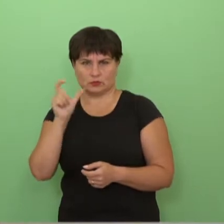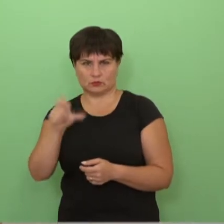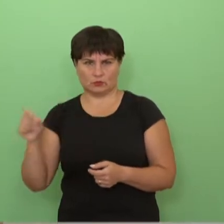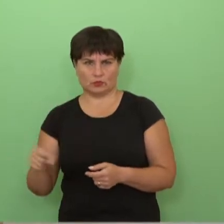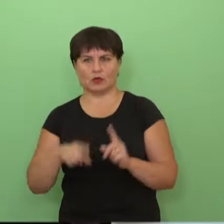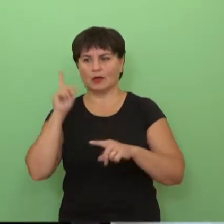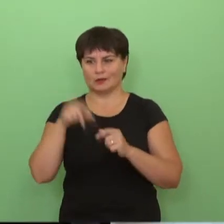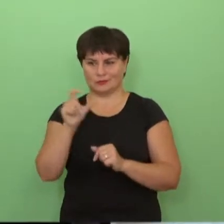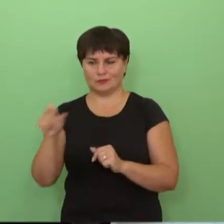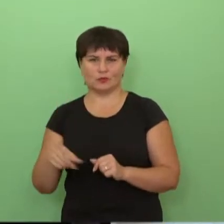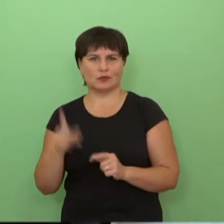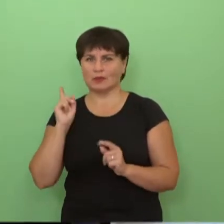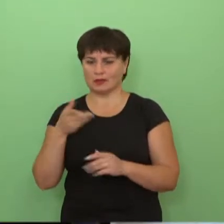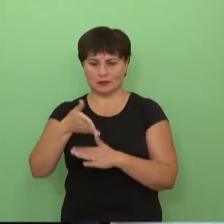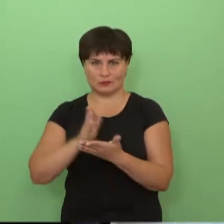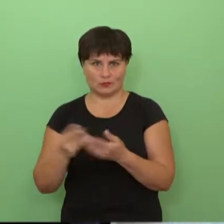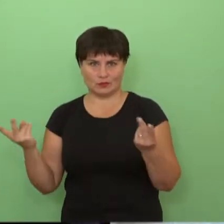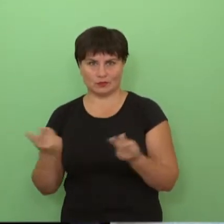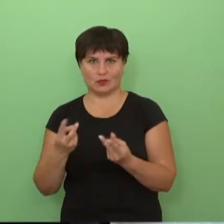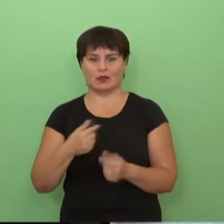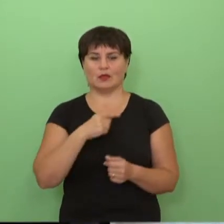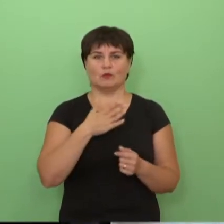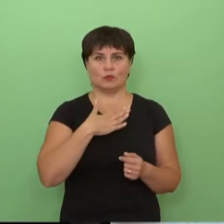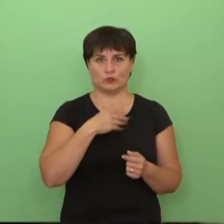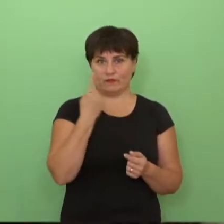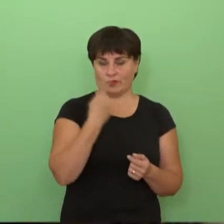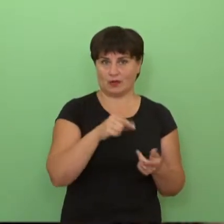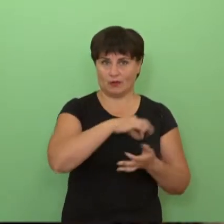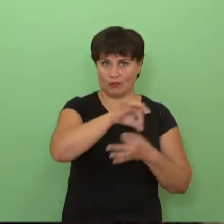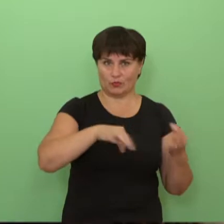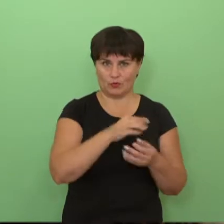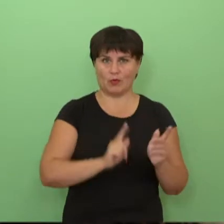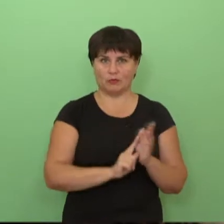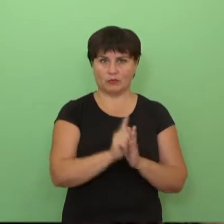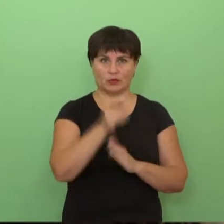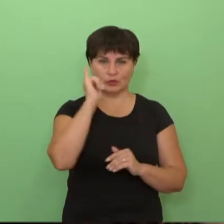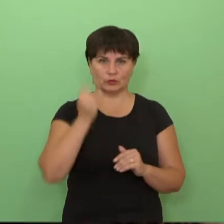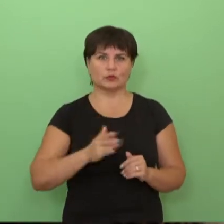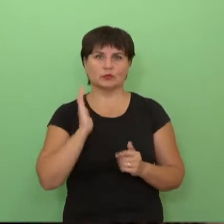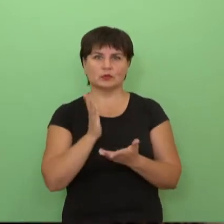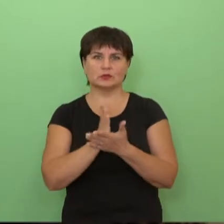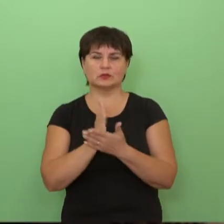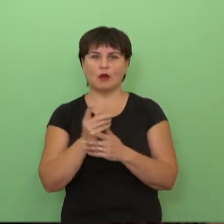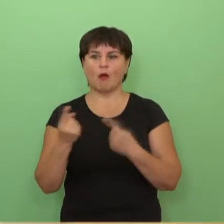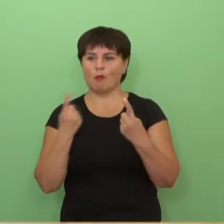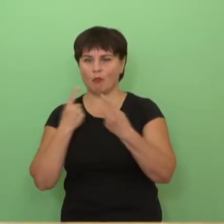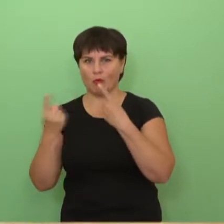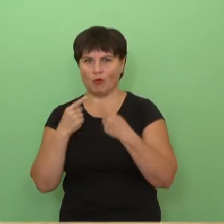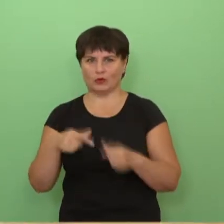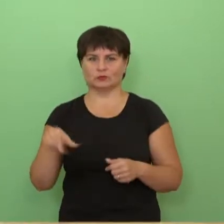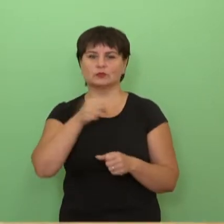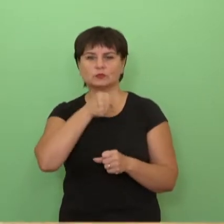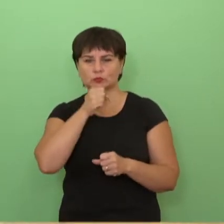šitie yra, kas yra labai reikalinga kartai šmonėms. Reikia ne vien tik duonos, tai vienas mūsų projektas, kuris pradės startuoti